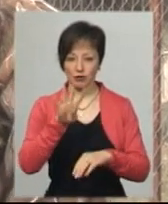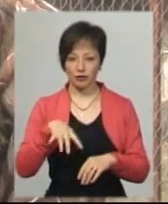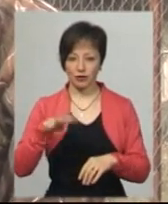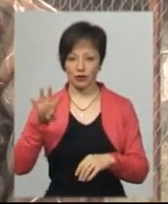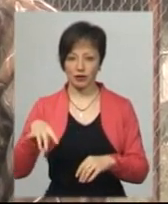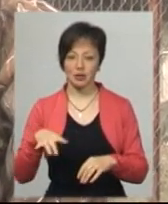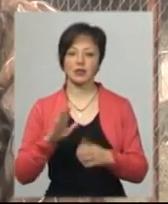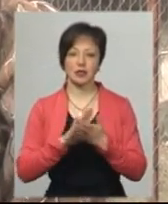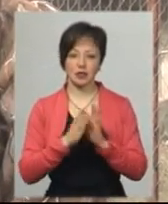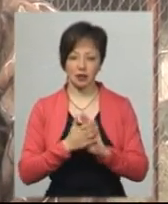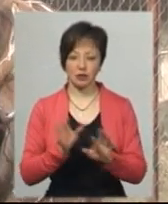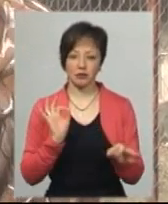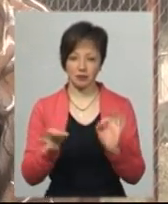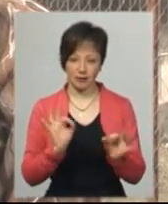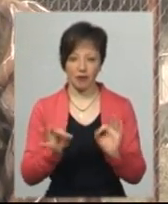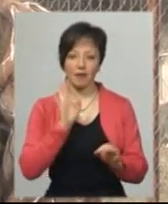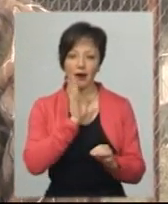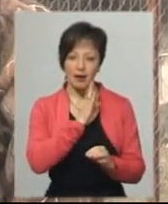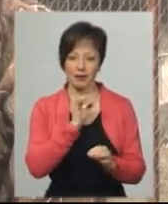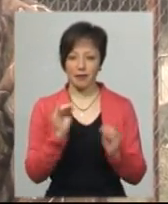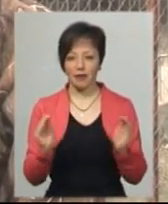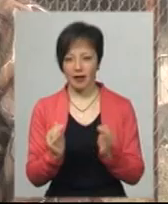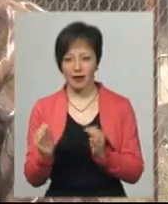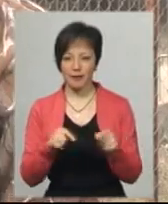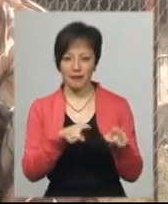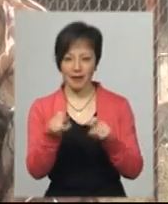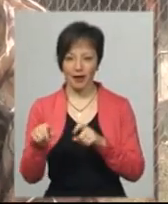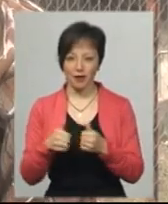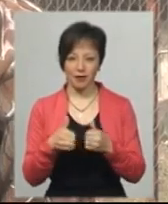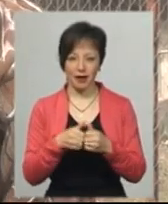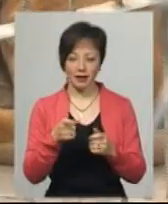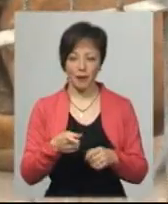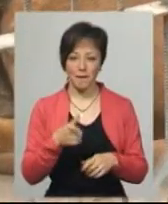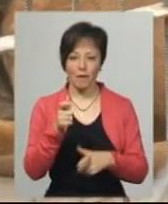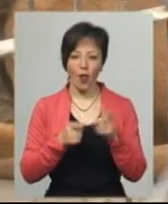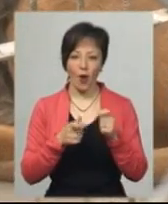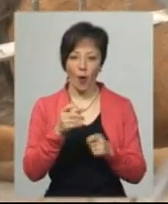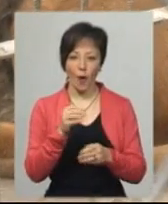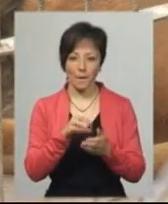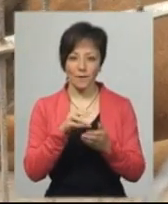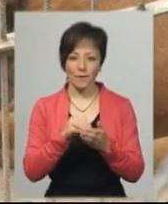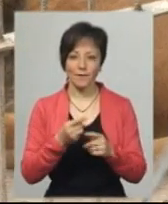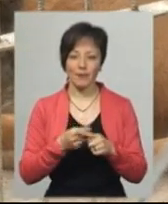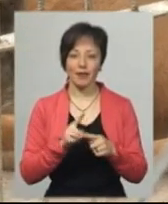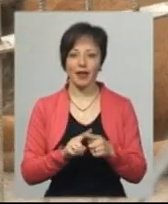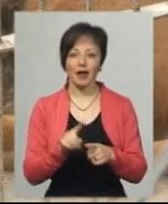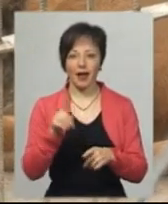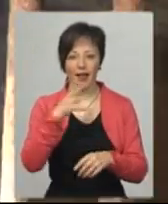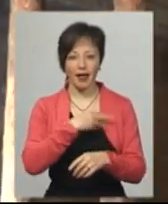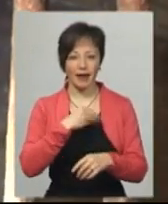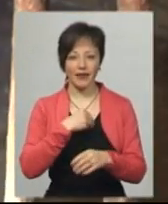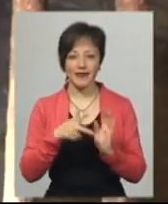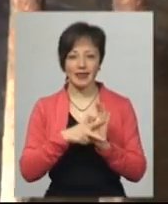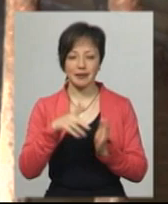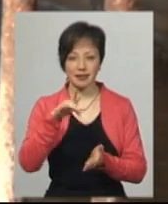задовільний, що в мами, що в маленьких вони бігають біля неї, п'ють зараз молочко. Лев Амур проживає у цьому центрі 8